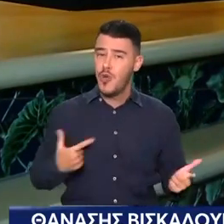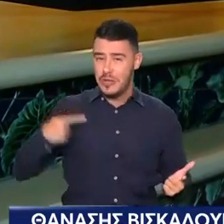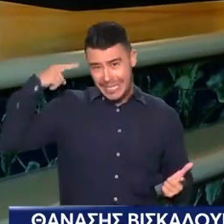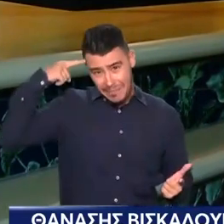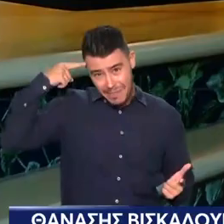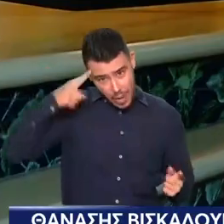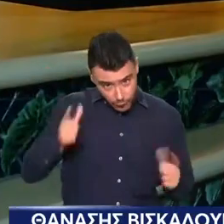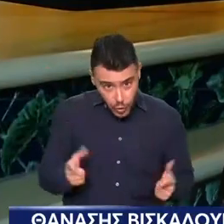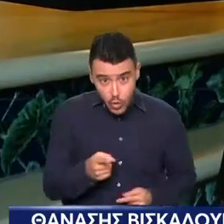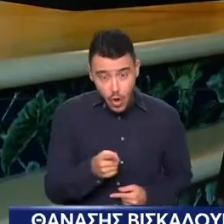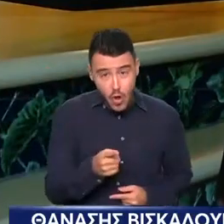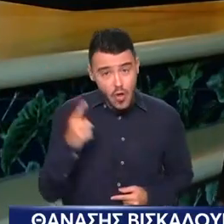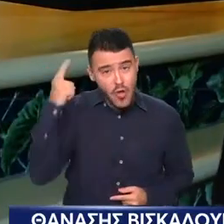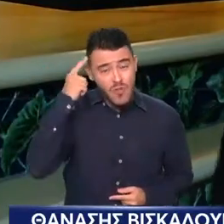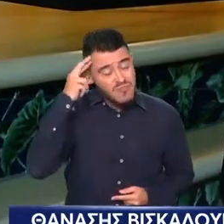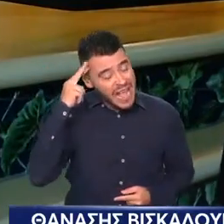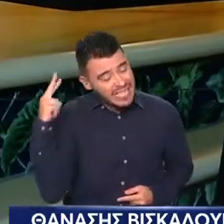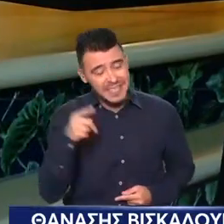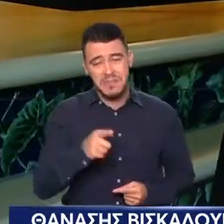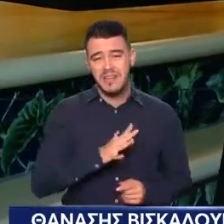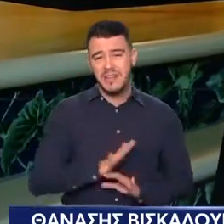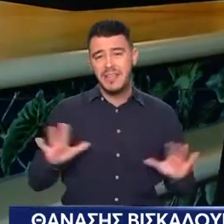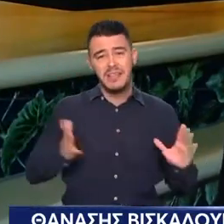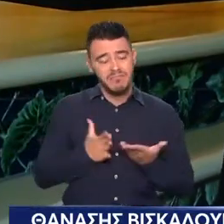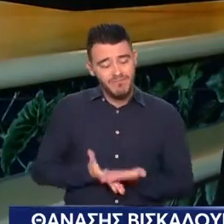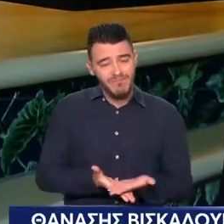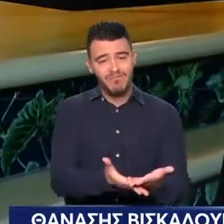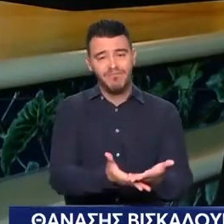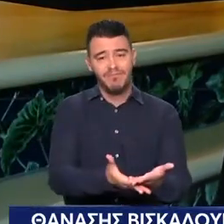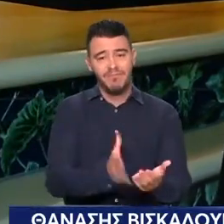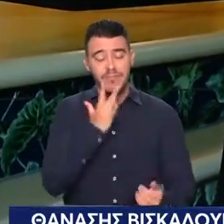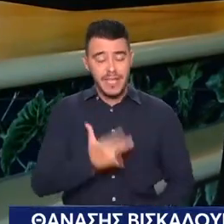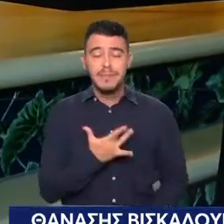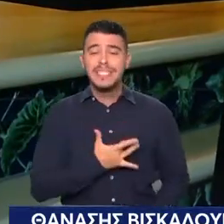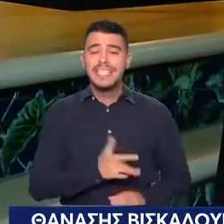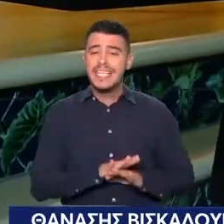φτωχοί Δεν τους κοριδεύουμε Ας είμαστε κύπλα και να τους βοηθήσουμε Εγώ αυτό θέλω Στην ψυχή που έχουν Θανάση μου σε ευχαριστώ πολύ